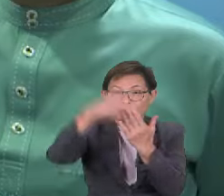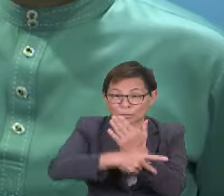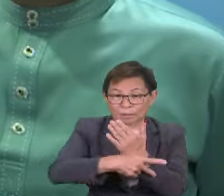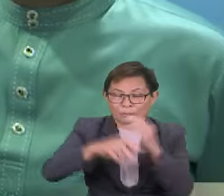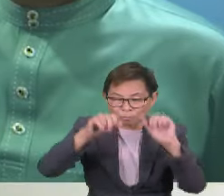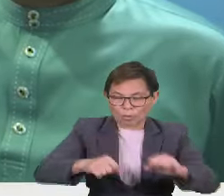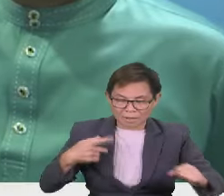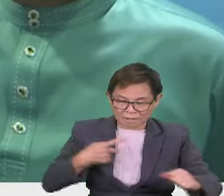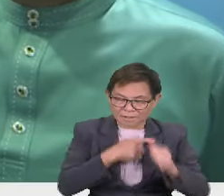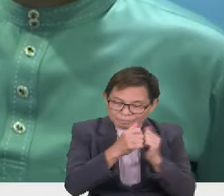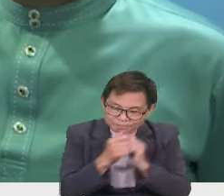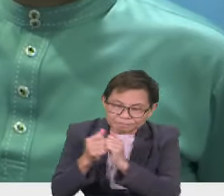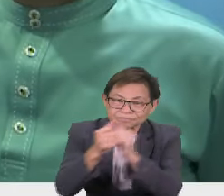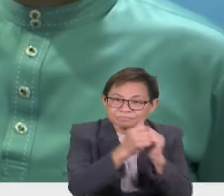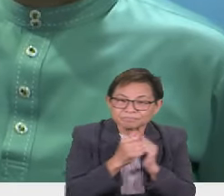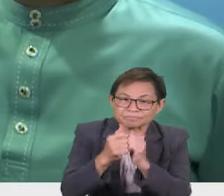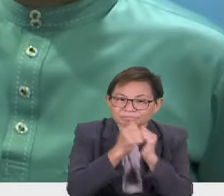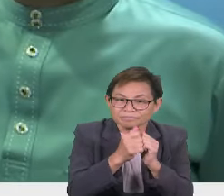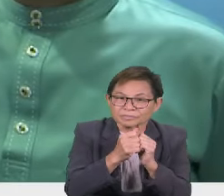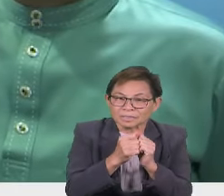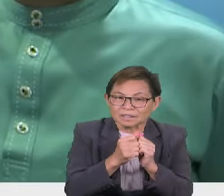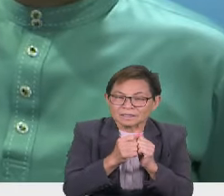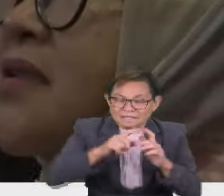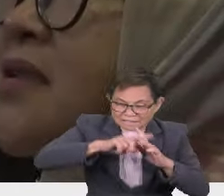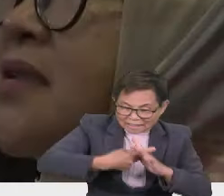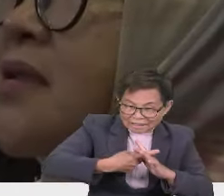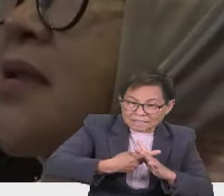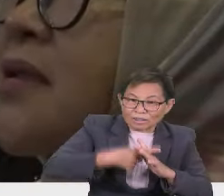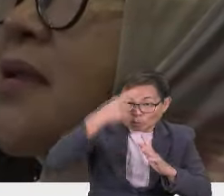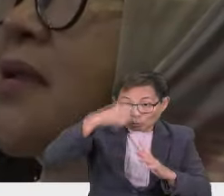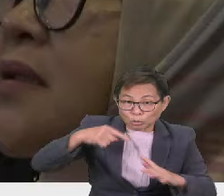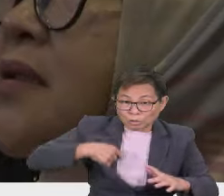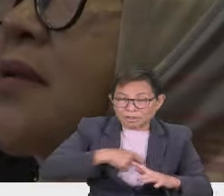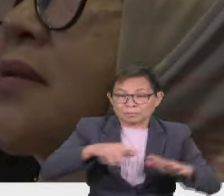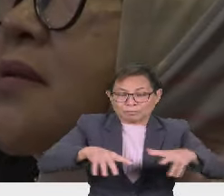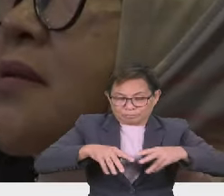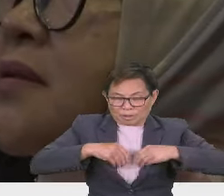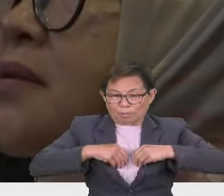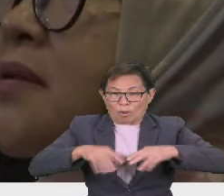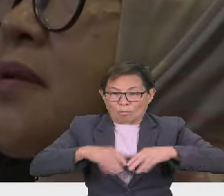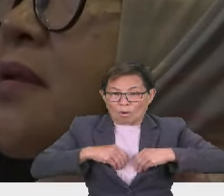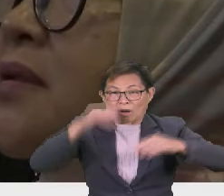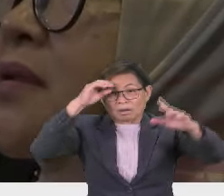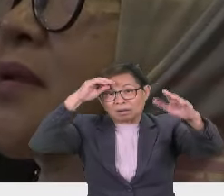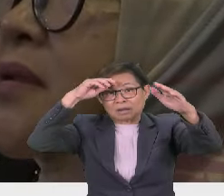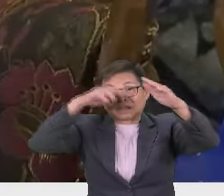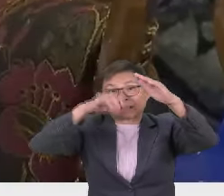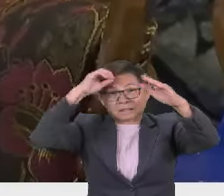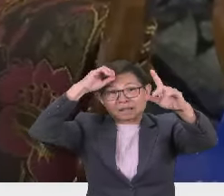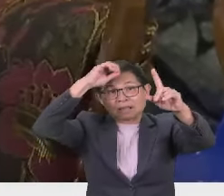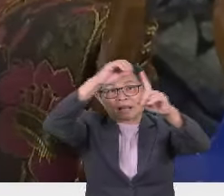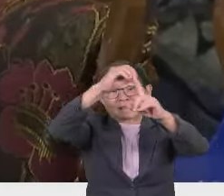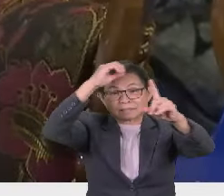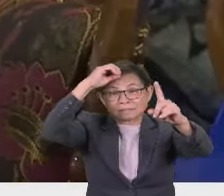sama-sama kita gerakkan untuk kita menyahut gagasan yang telah